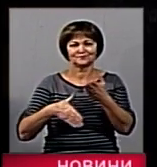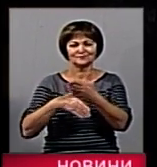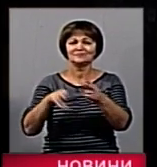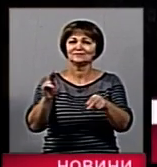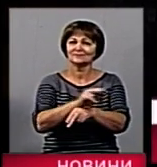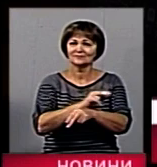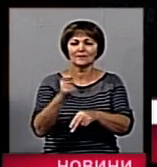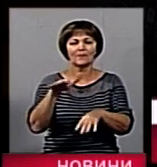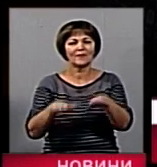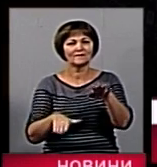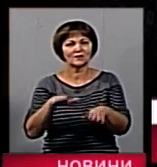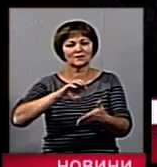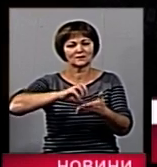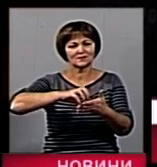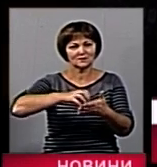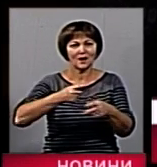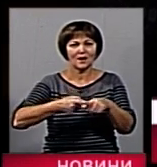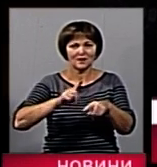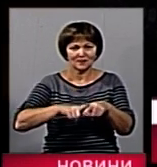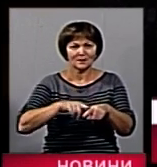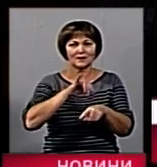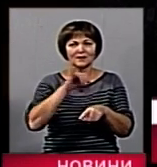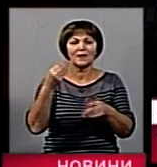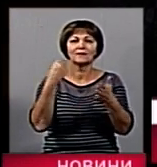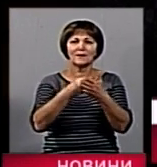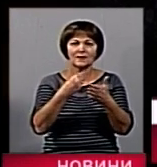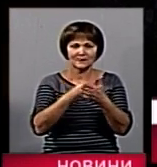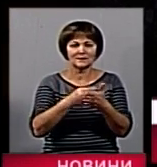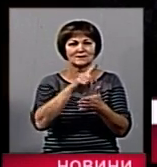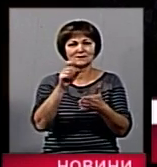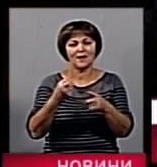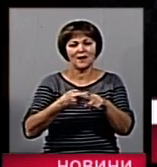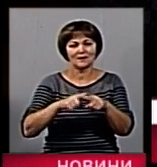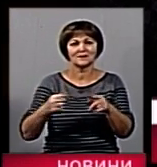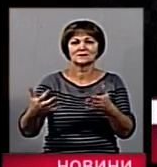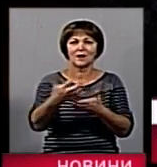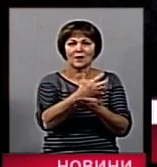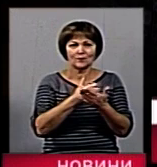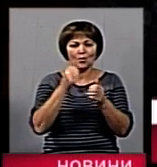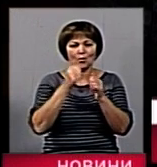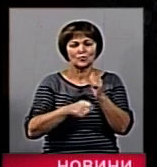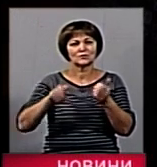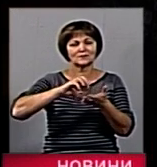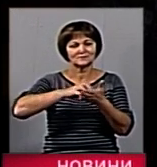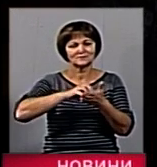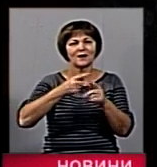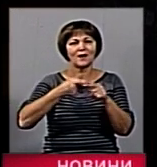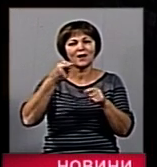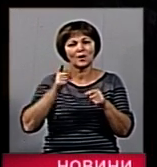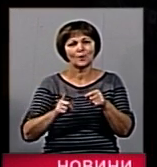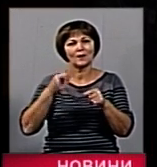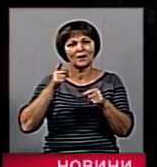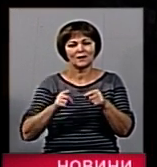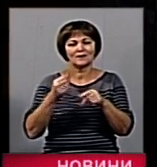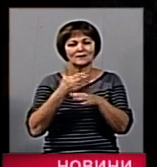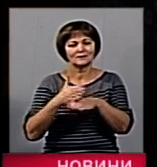важать пластикові кришечки і кошти за кожен кілограмчик, ці